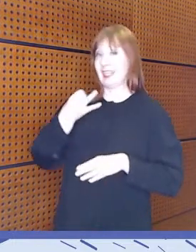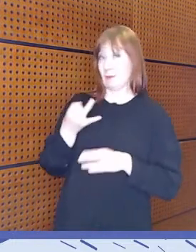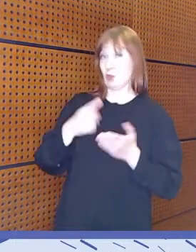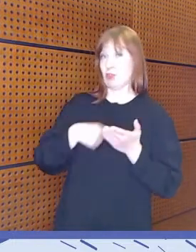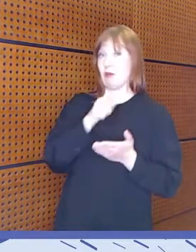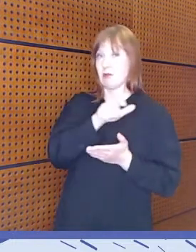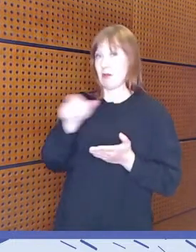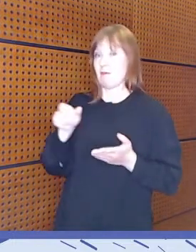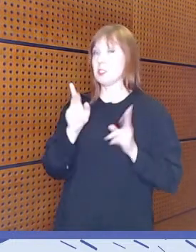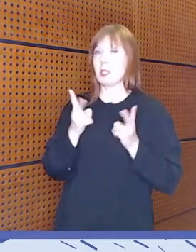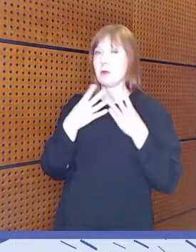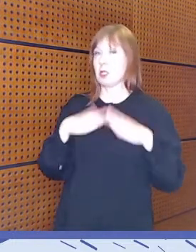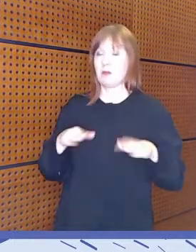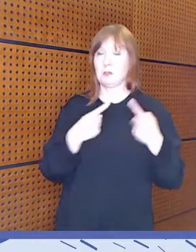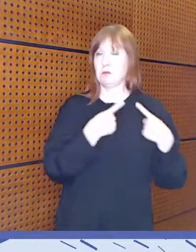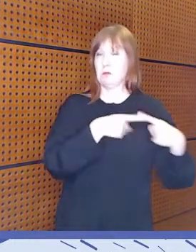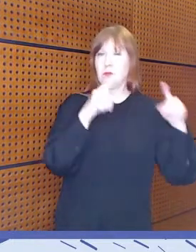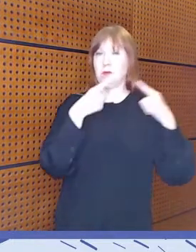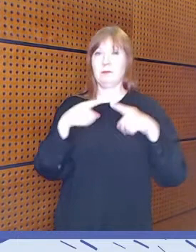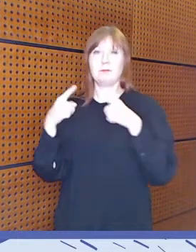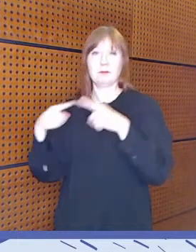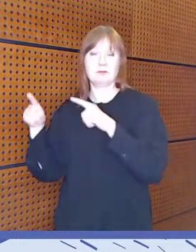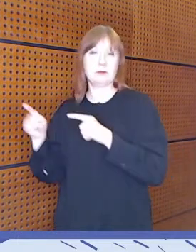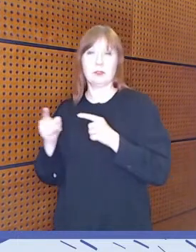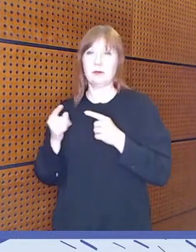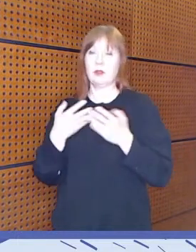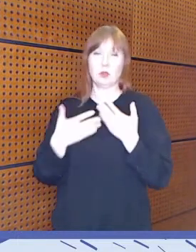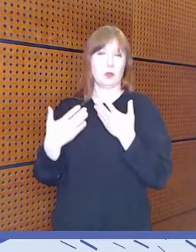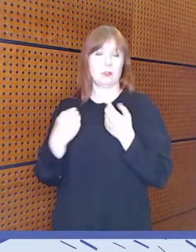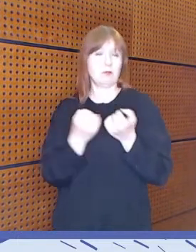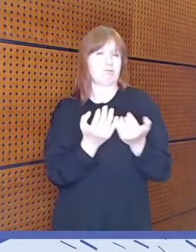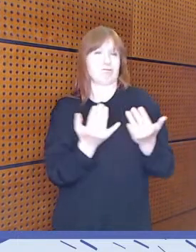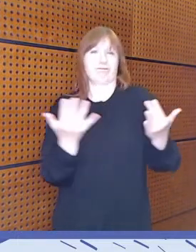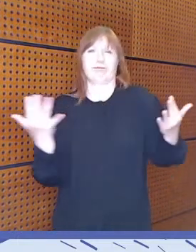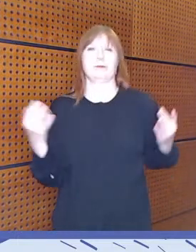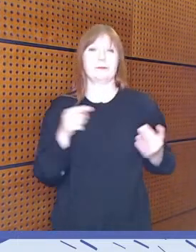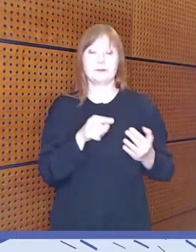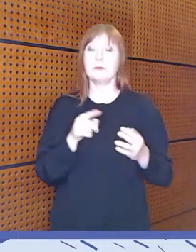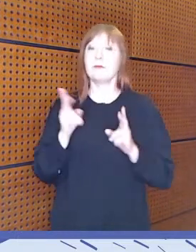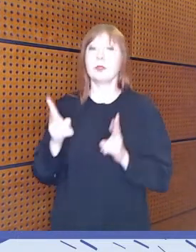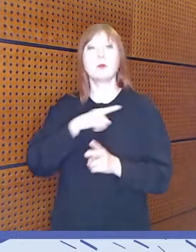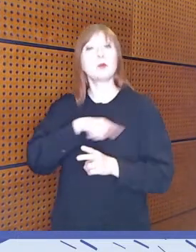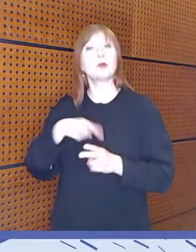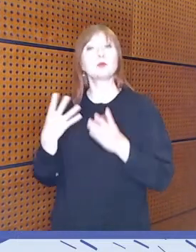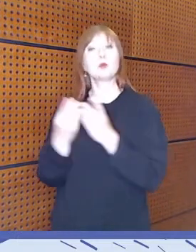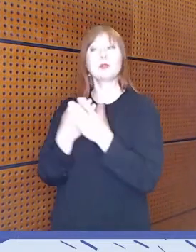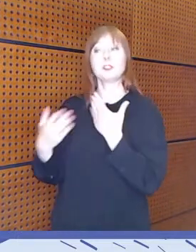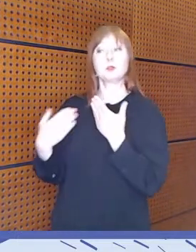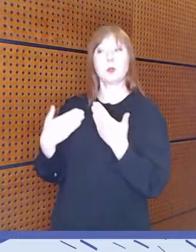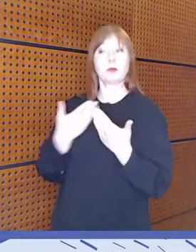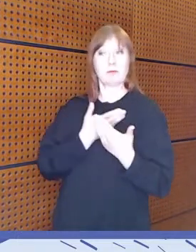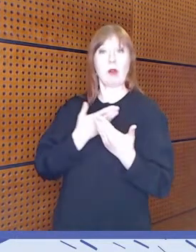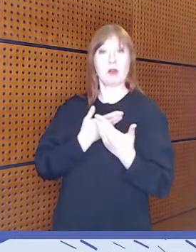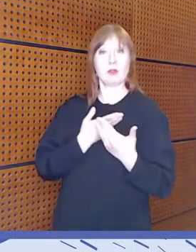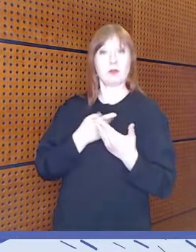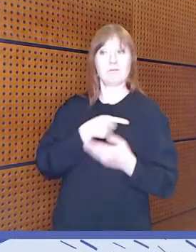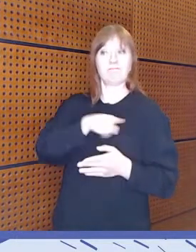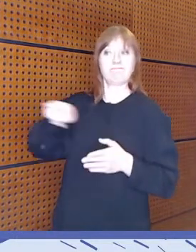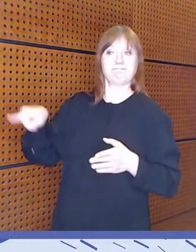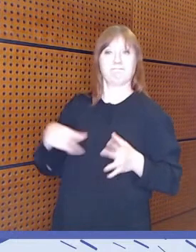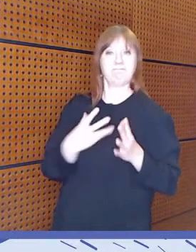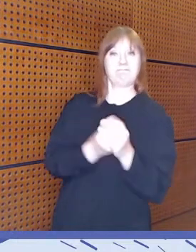osalta. Tosi monipuolista toimintaa. Yhteistyötä tehdään paljon ja se nähdään,